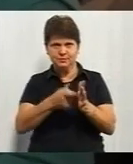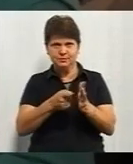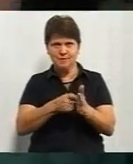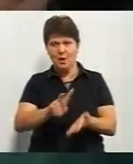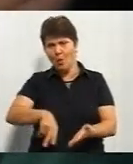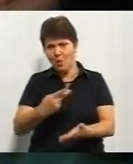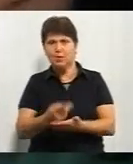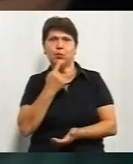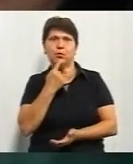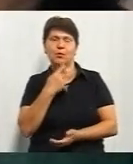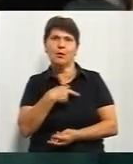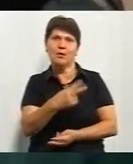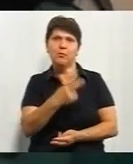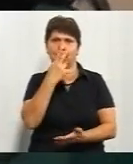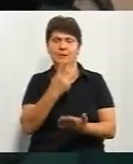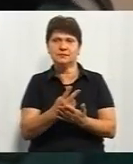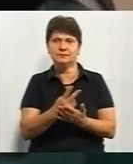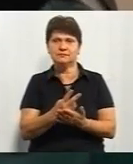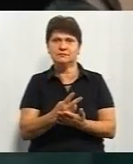ліжка. Стою, дивлюся на них,